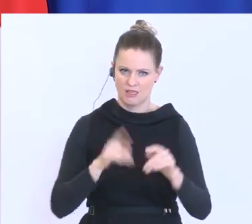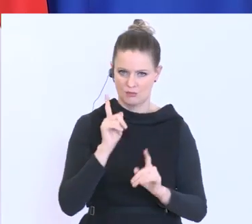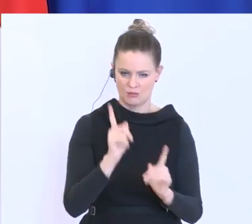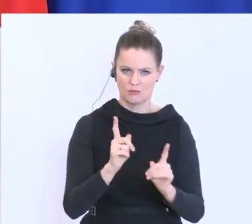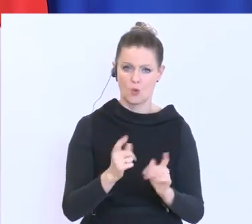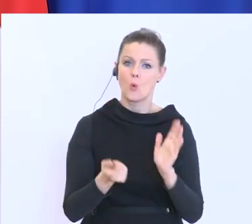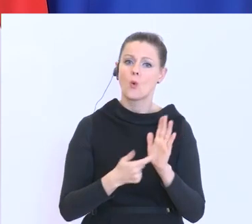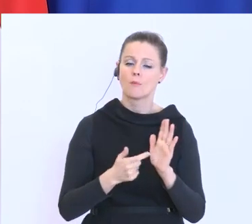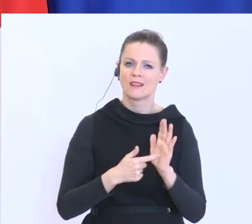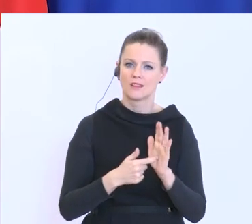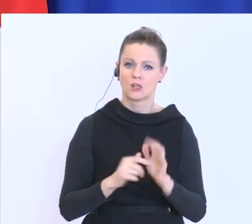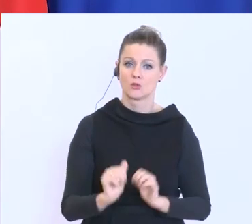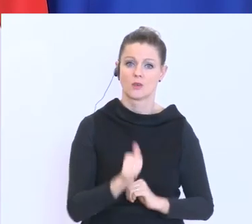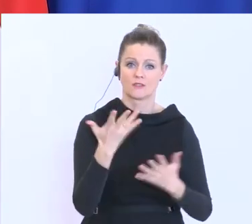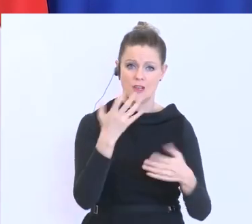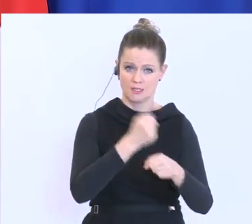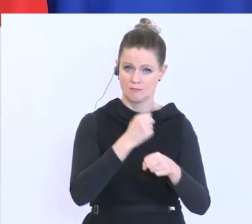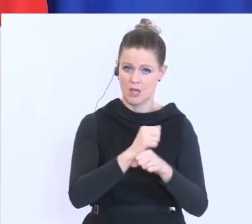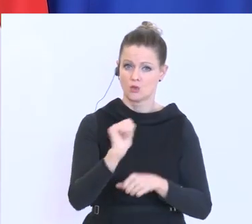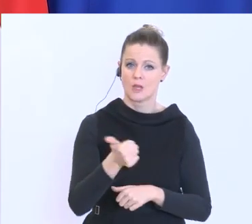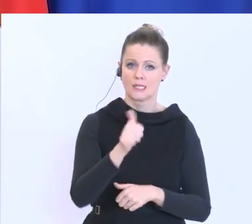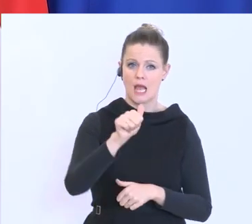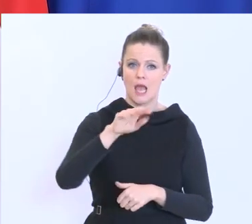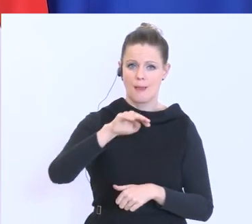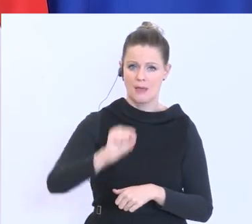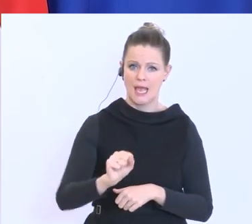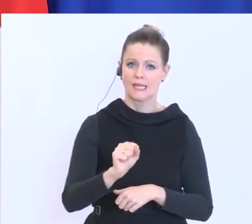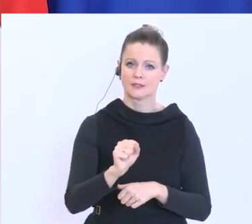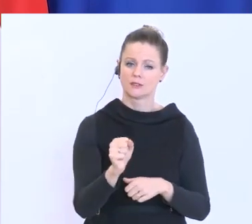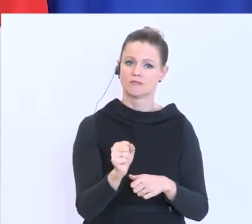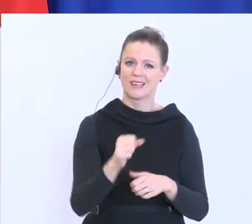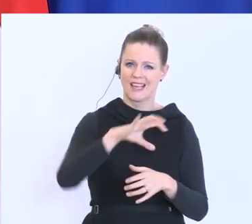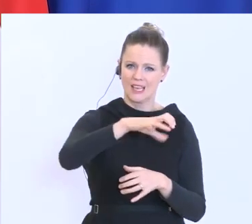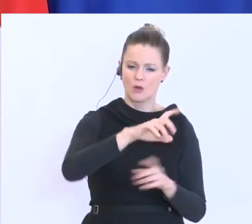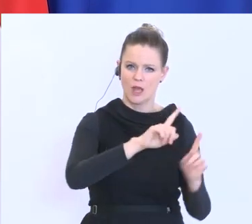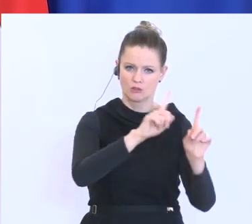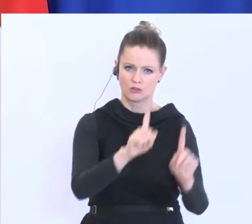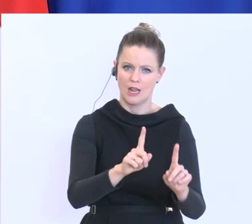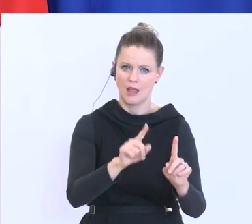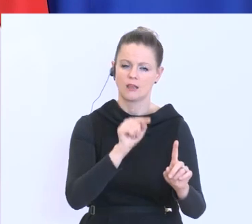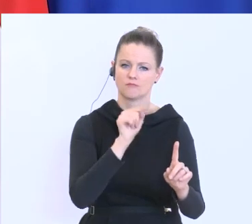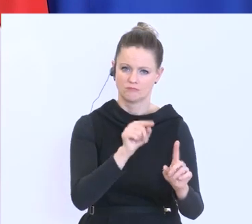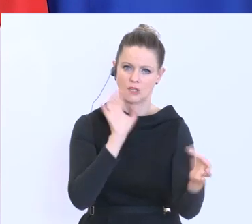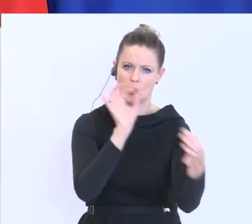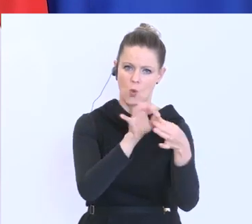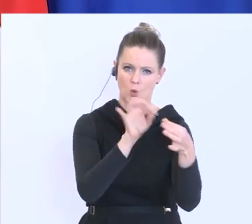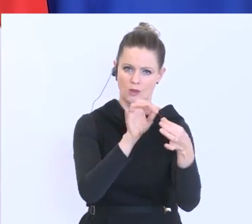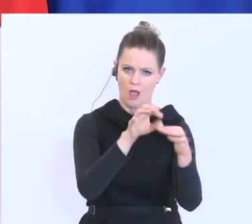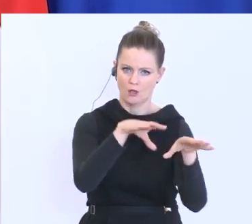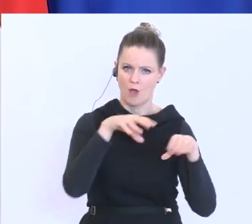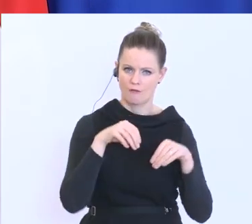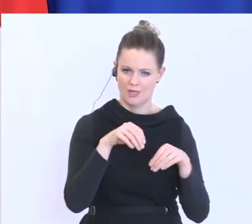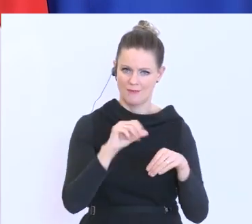Was ist hier zu tun? Zuerst bitte mit dem AMS Regionalstelle, der zuständigen Regionalstelle Kontakt aufnehmen